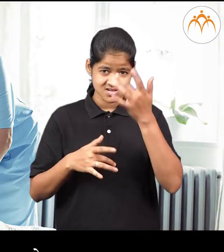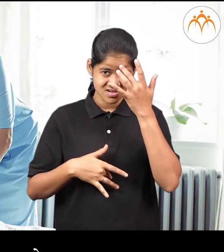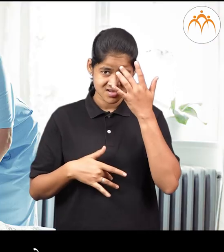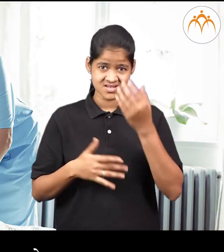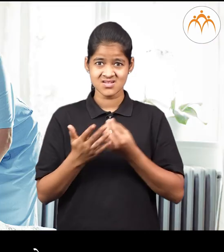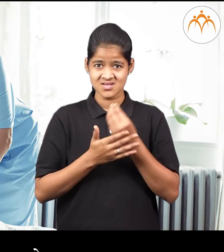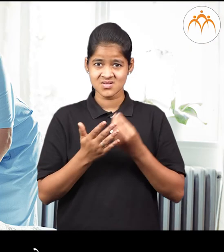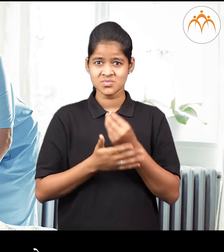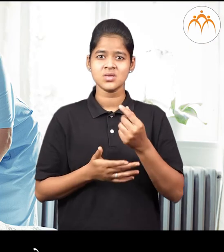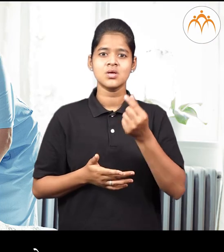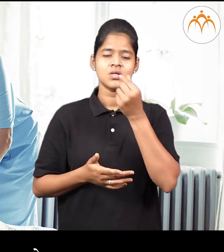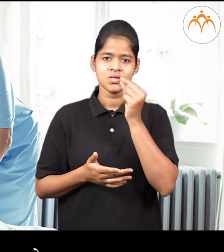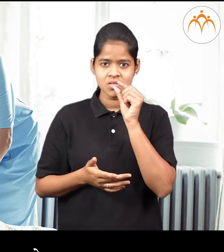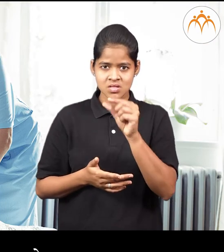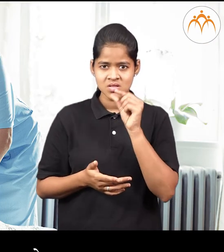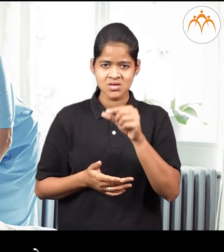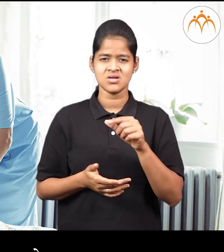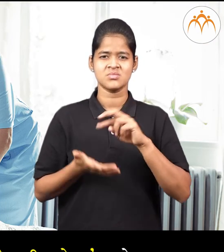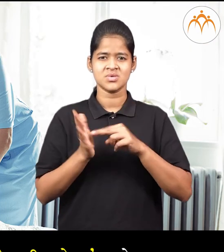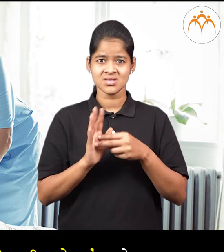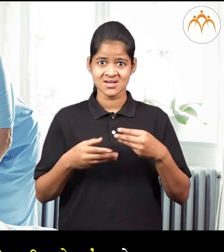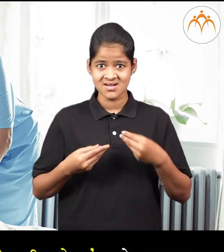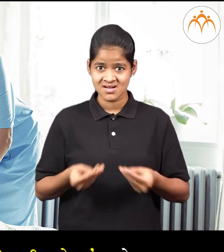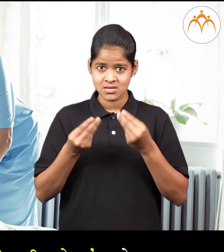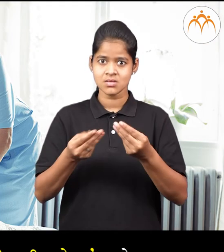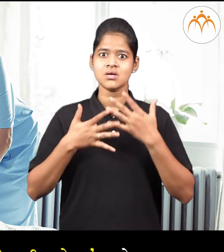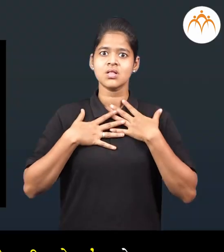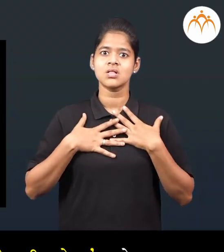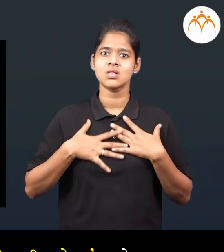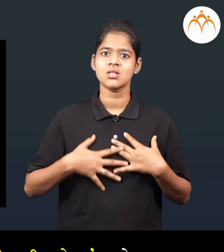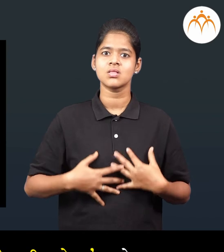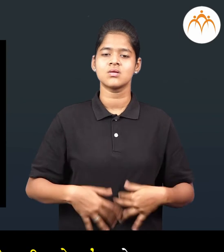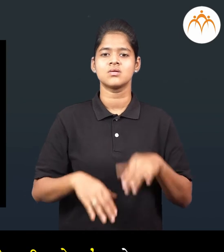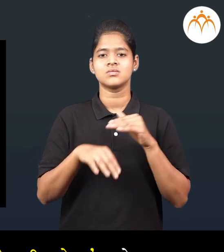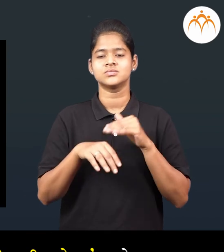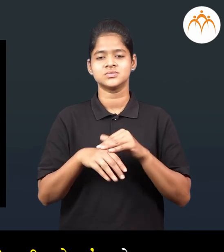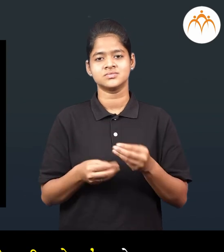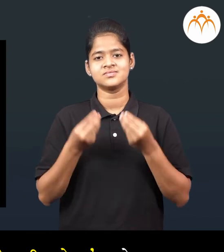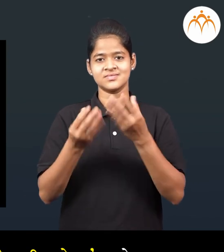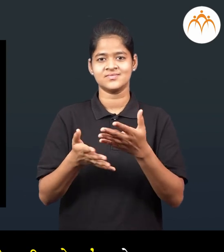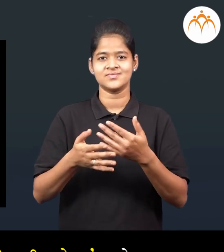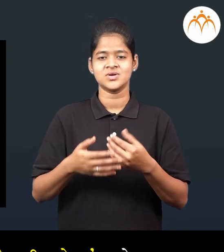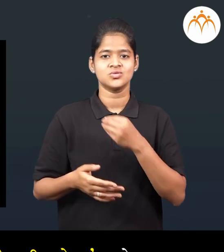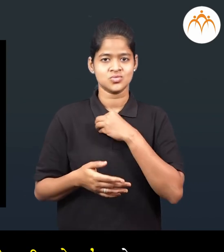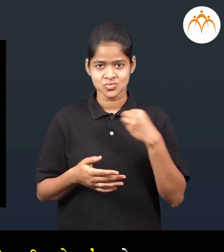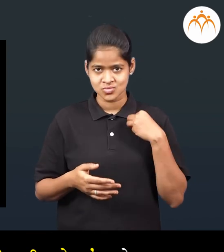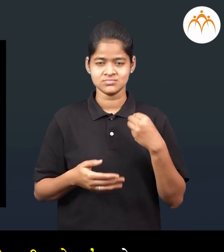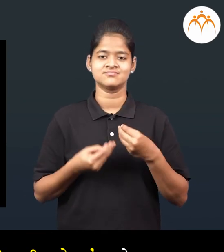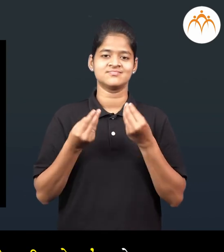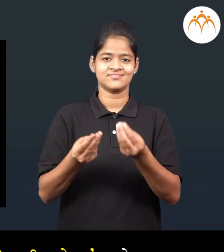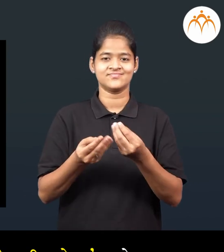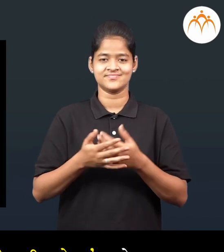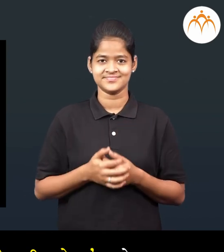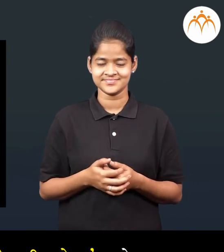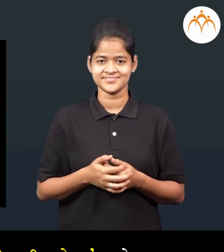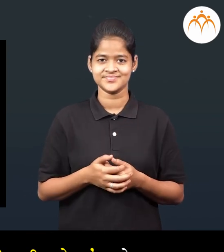आजारी लोकांचा उपचार देतात, आशा सेवेला आरोग्या सेवा, किम्वा वैद्यकीय सेवा